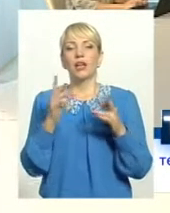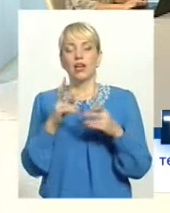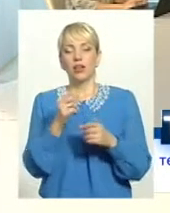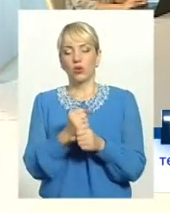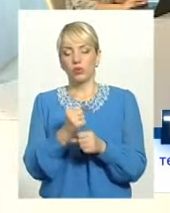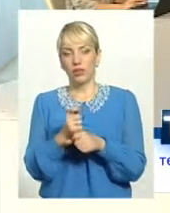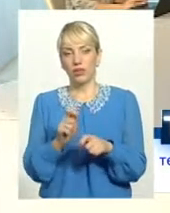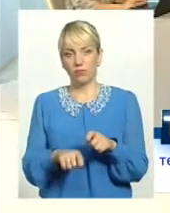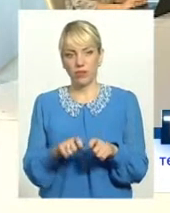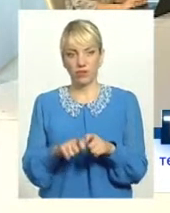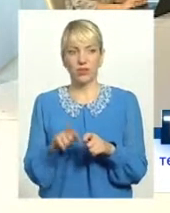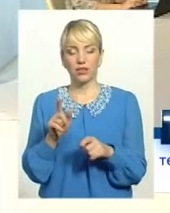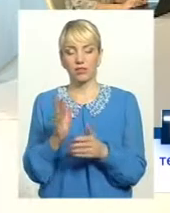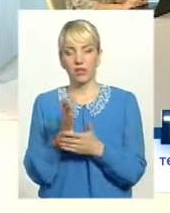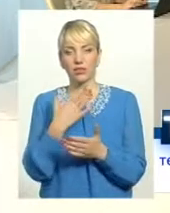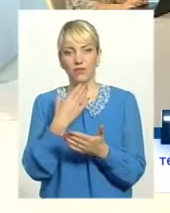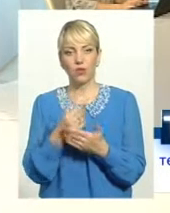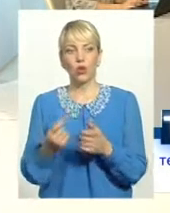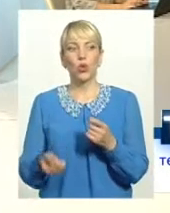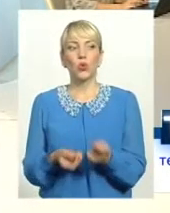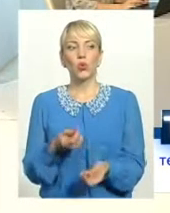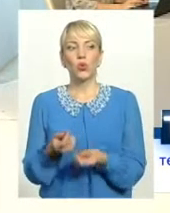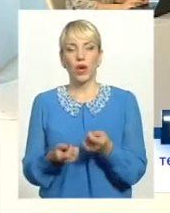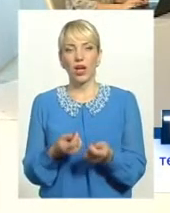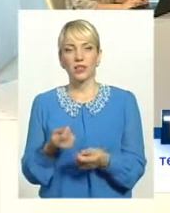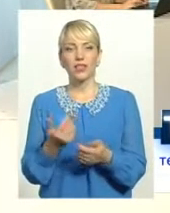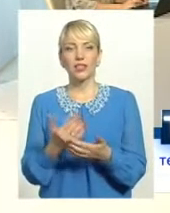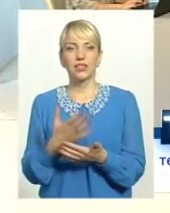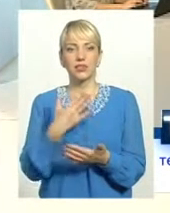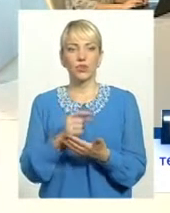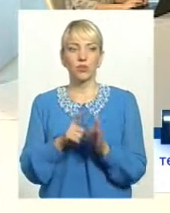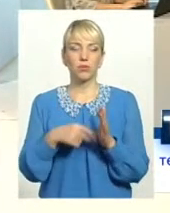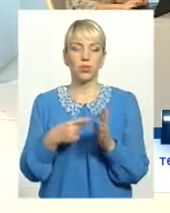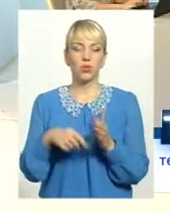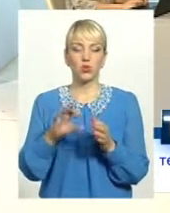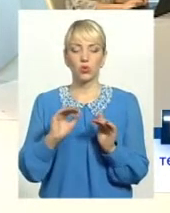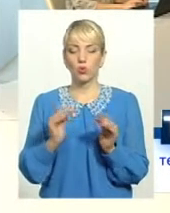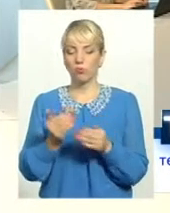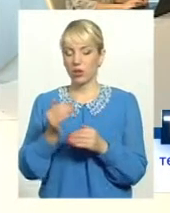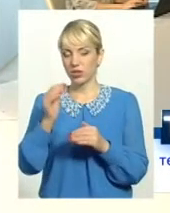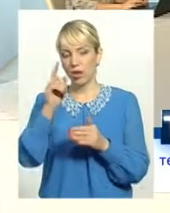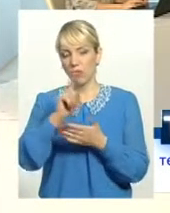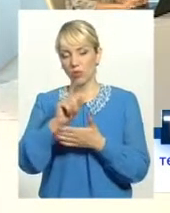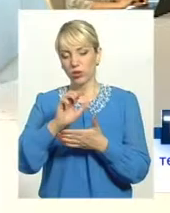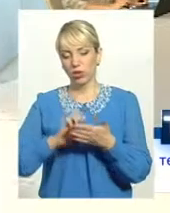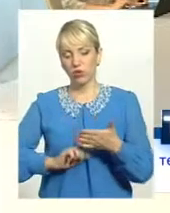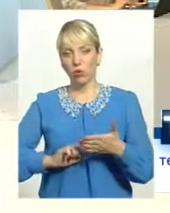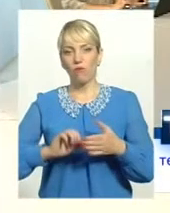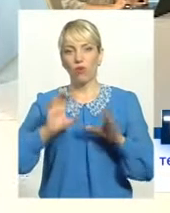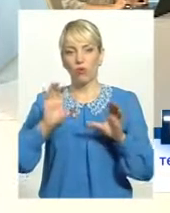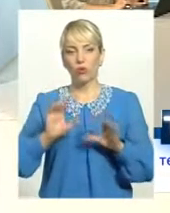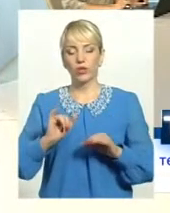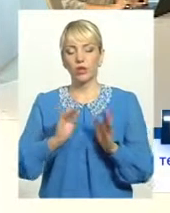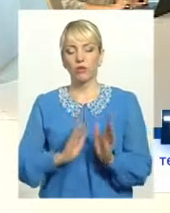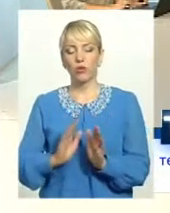перевірки, там є свої нюанси, є свої питання відносно обмеження податкового кодексу, порядку проведення цих перевірок. Але ми